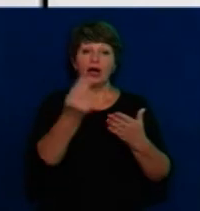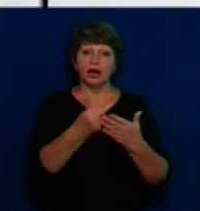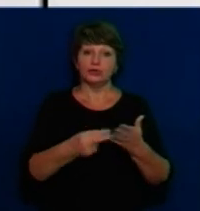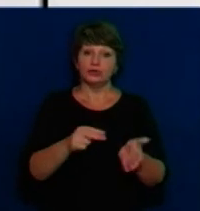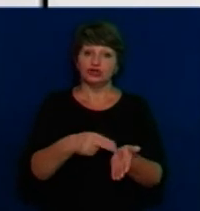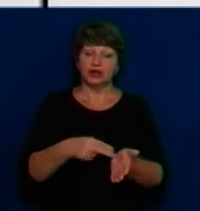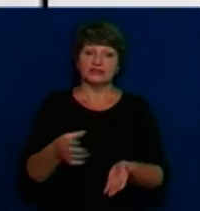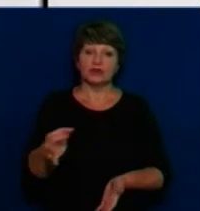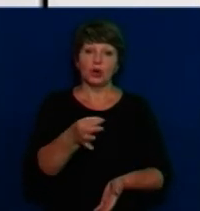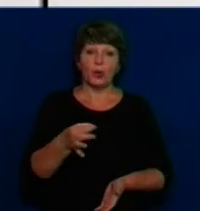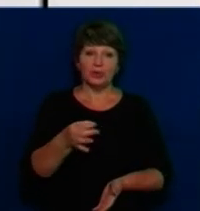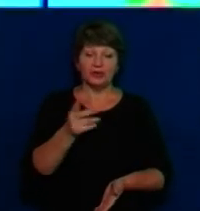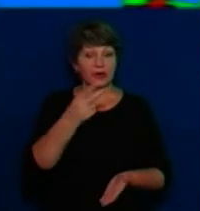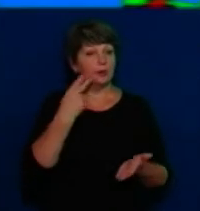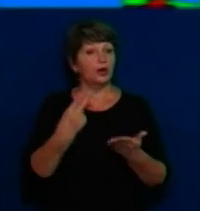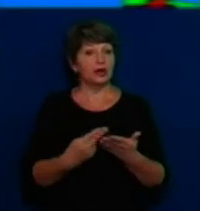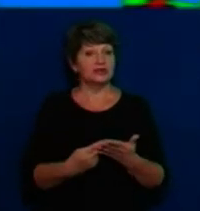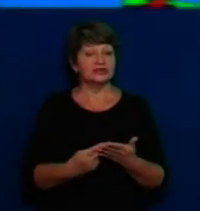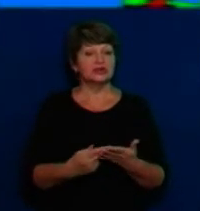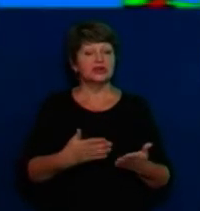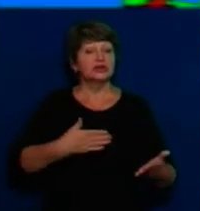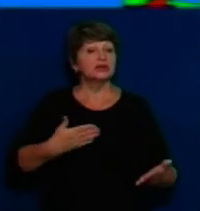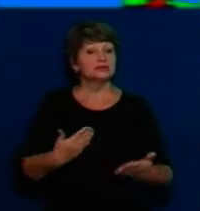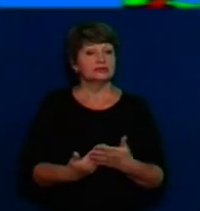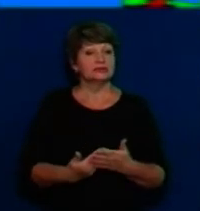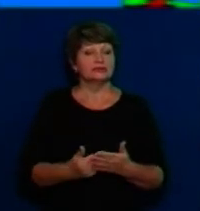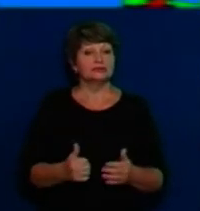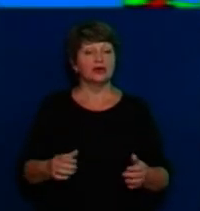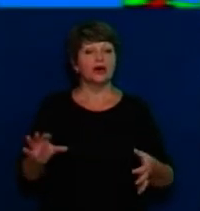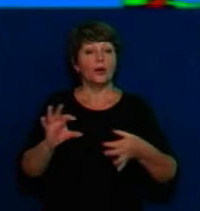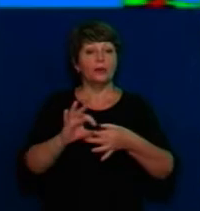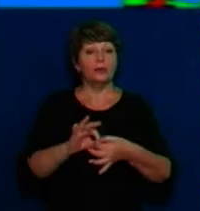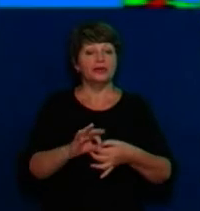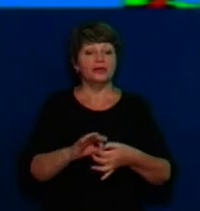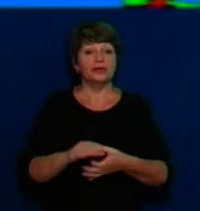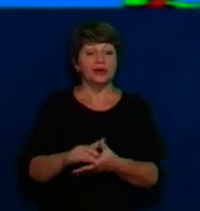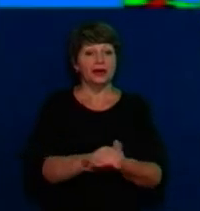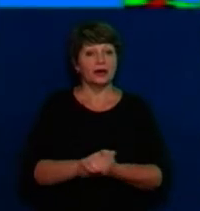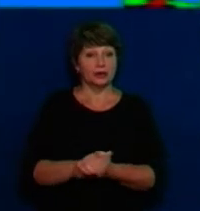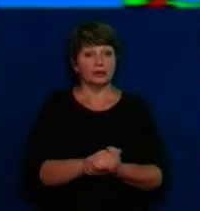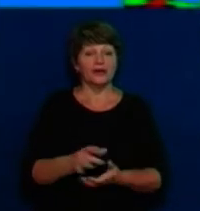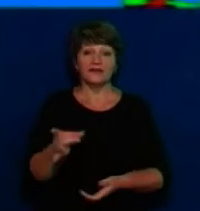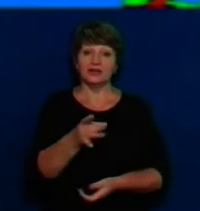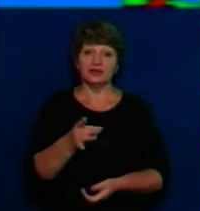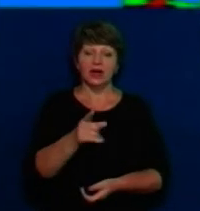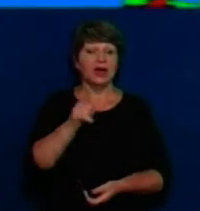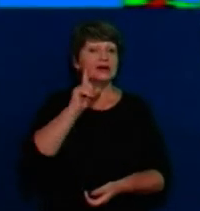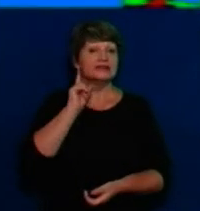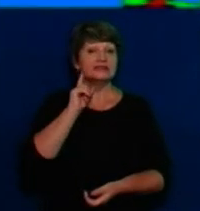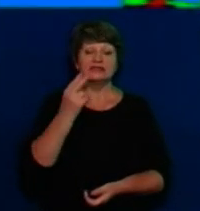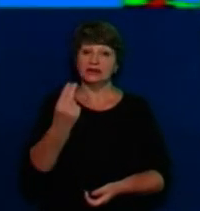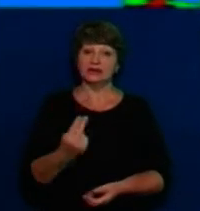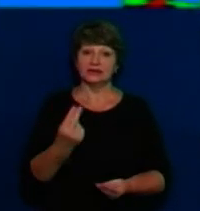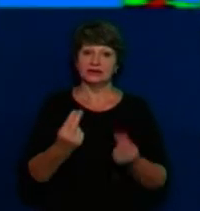області. Вона відображає картину добровільного об'єднання територіальних громад в регіоні. Отже, зеленим кольором